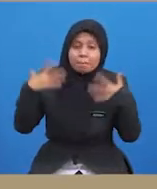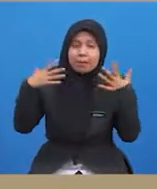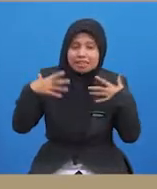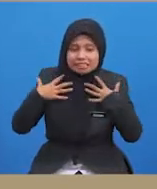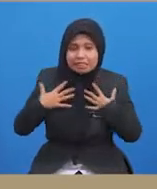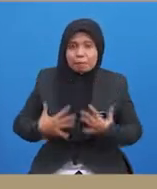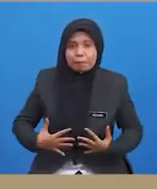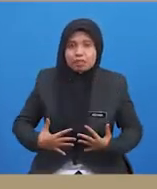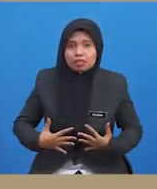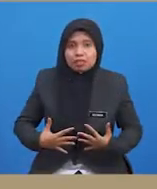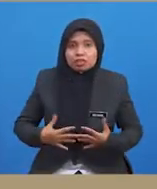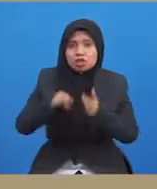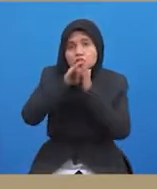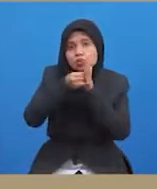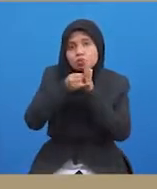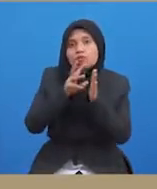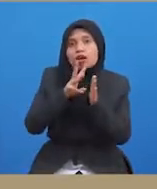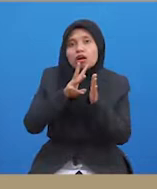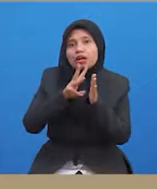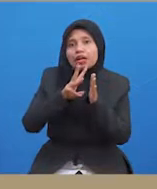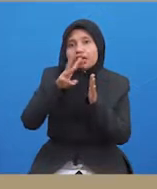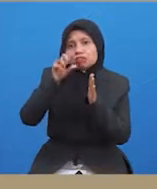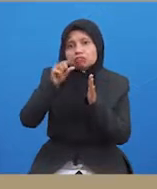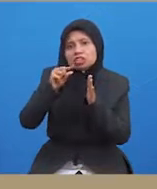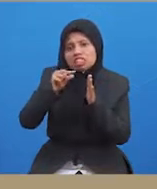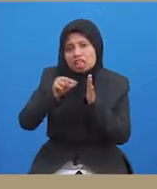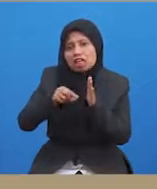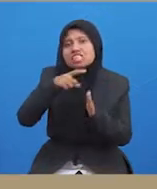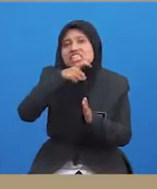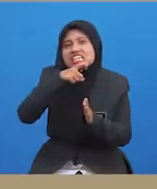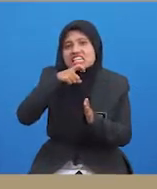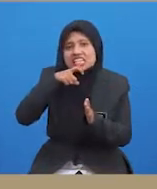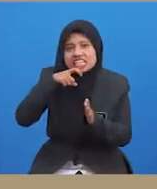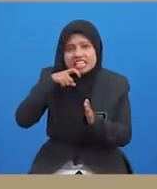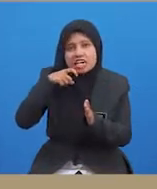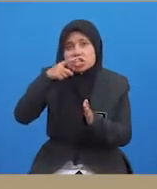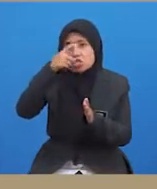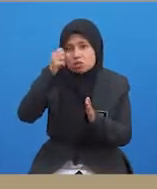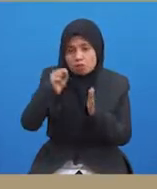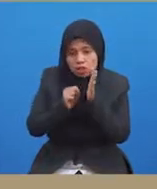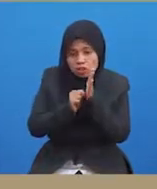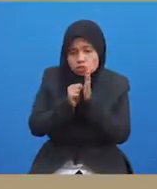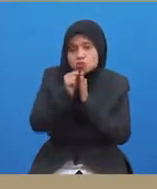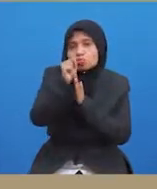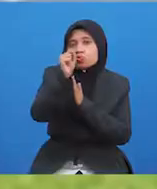Jumlah air yang berkurang akibat dehydrasi akan meningkatkan suhu badan.